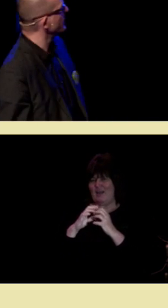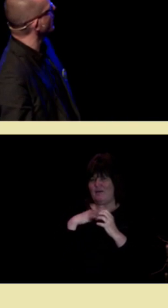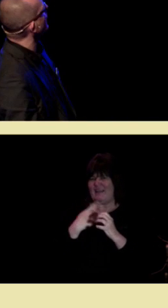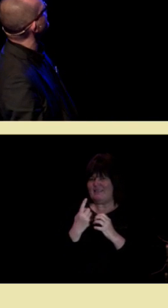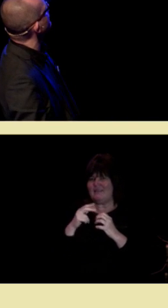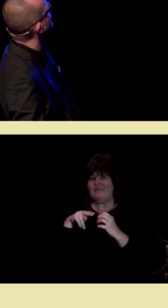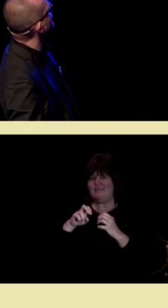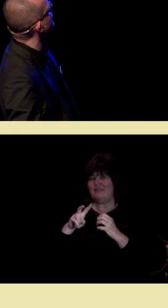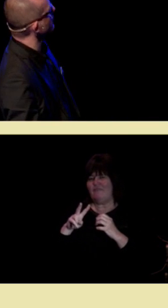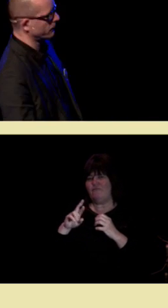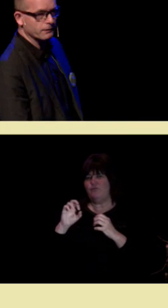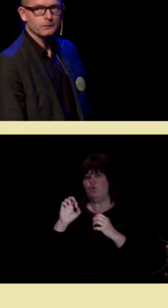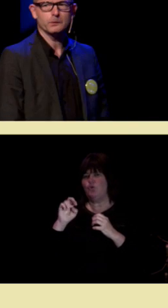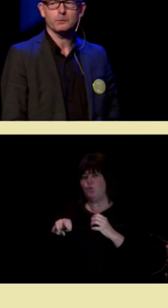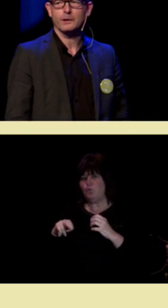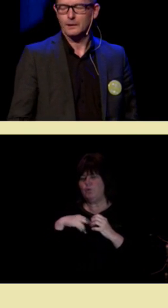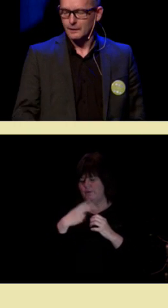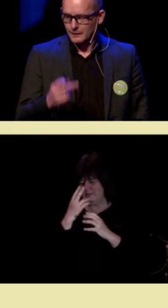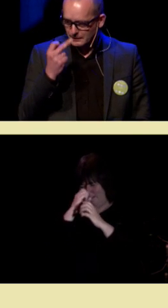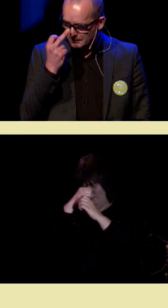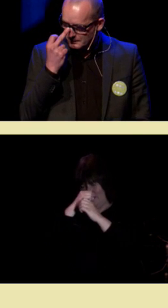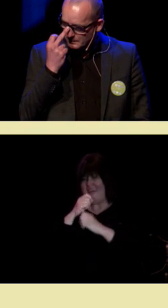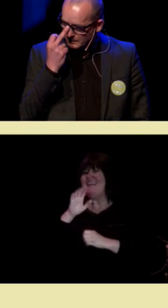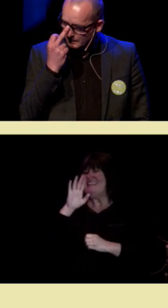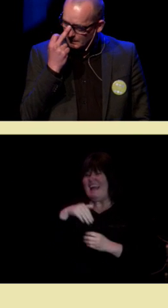De er ikke lilla, hvis noen lurer på det.